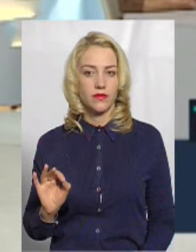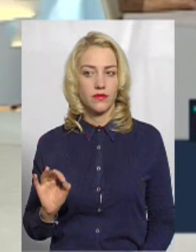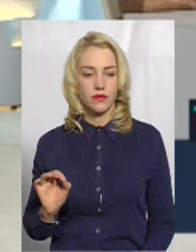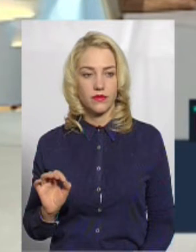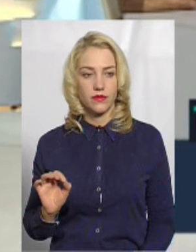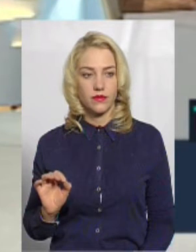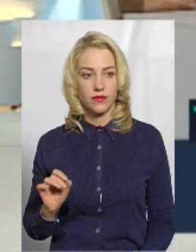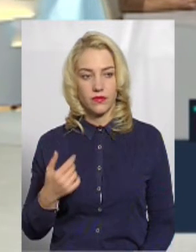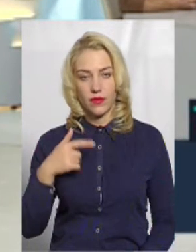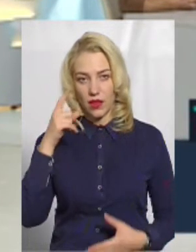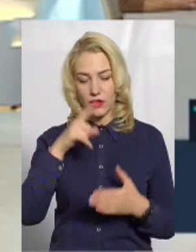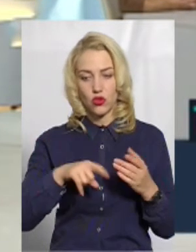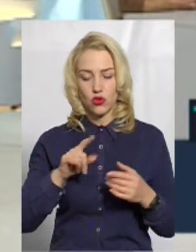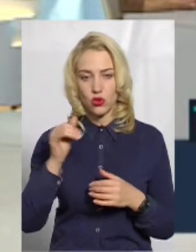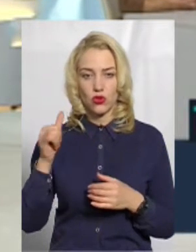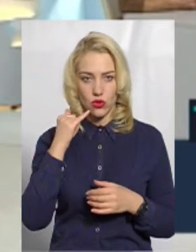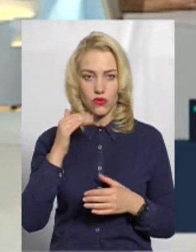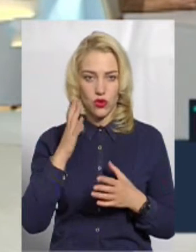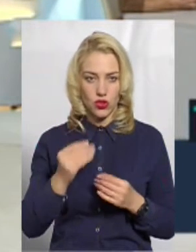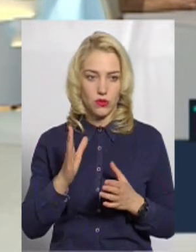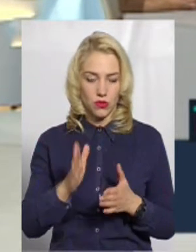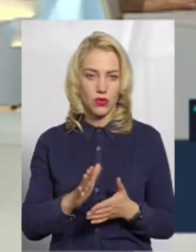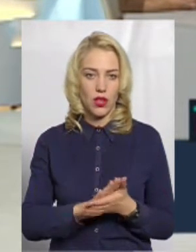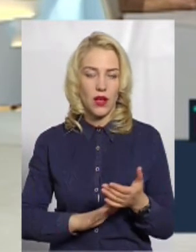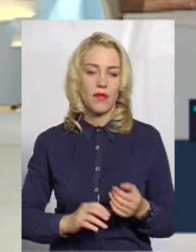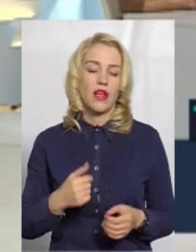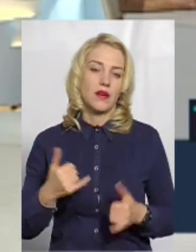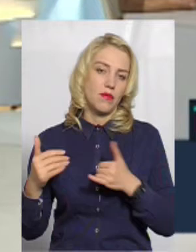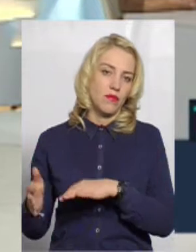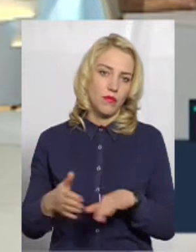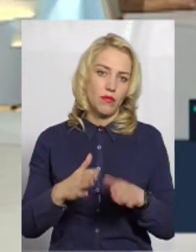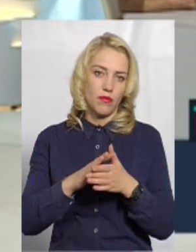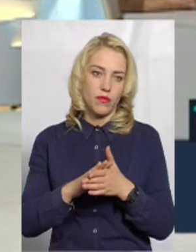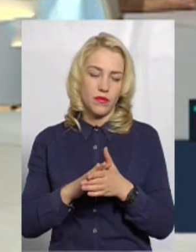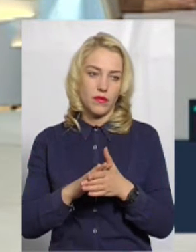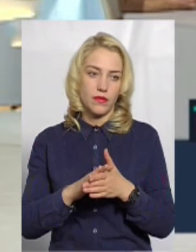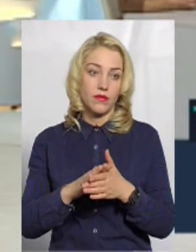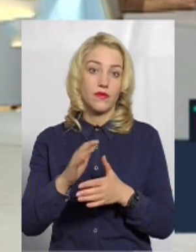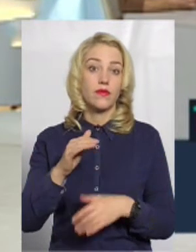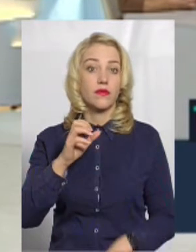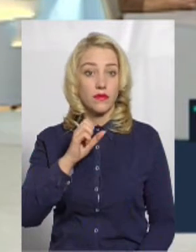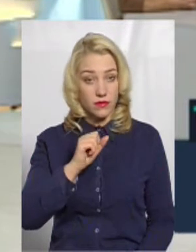Надіюсь, дозвонювач до нас зателефонує ще раз. А ми продовжуємо. За законом України.